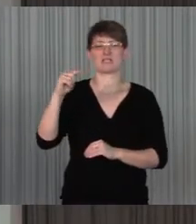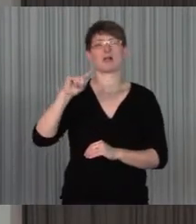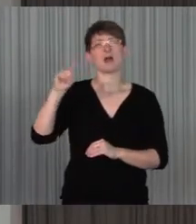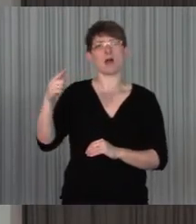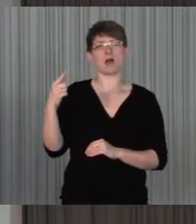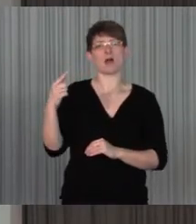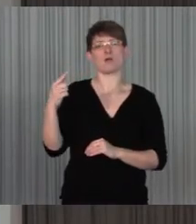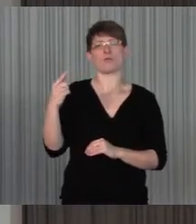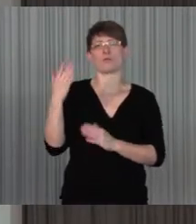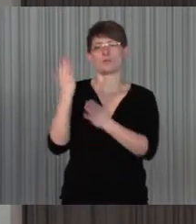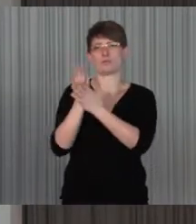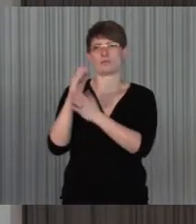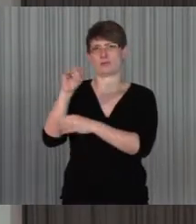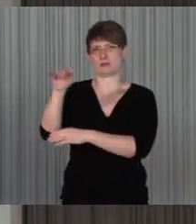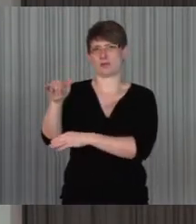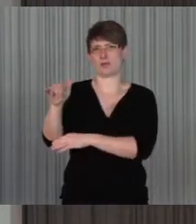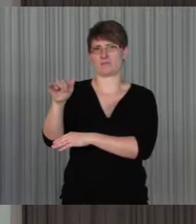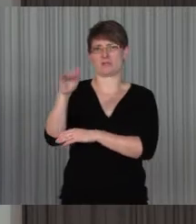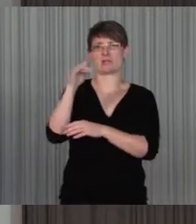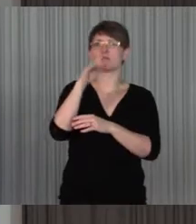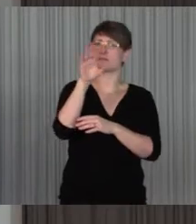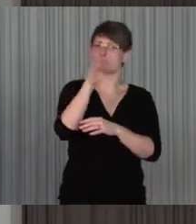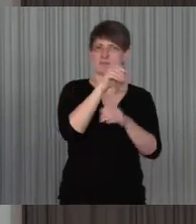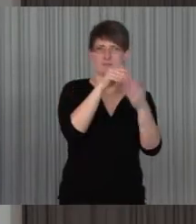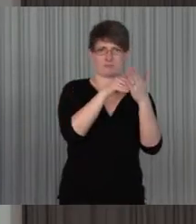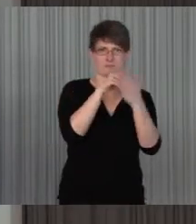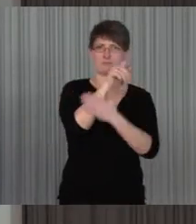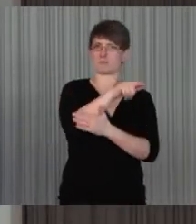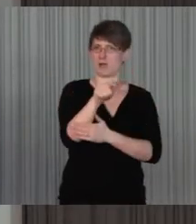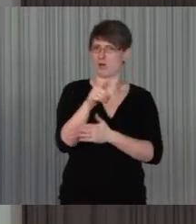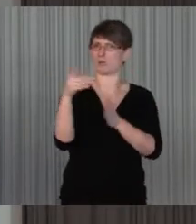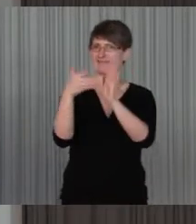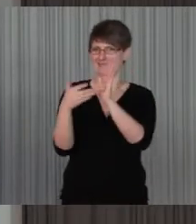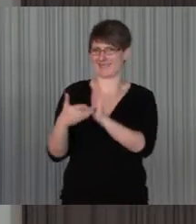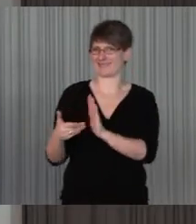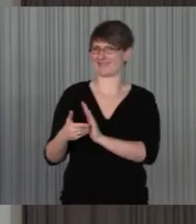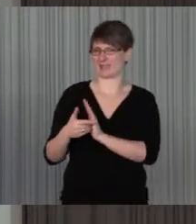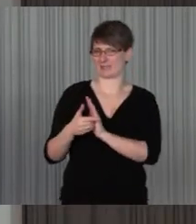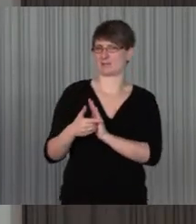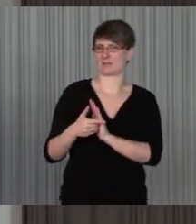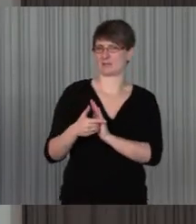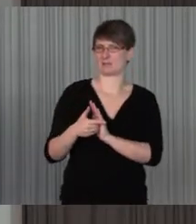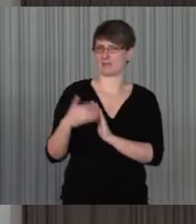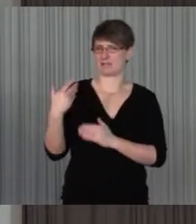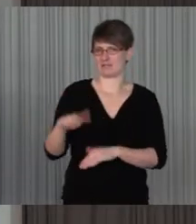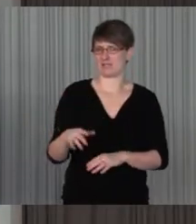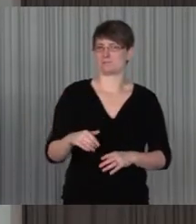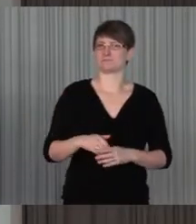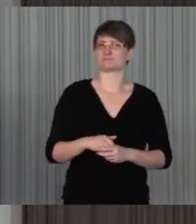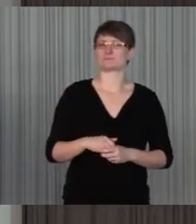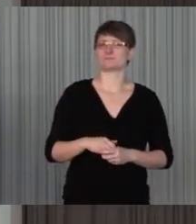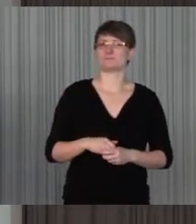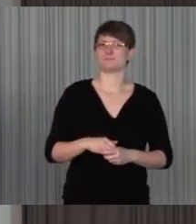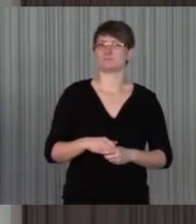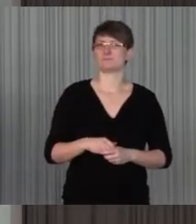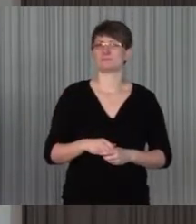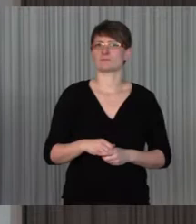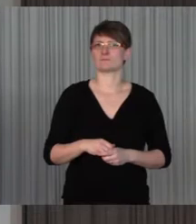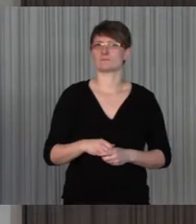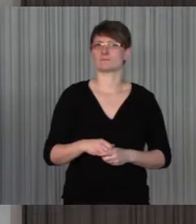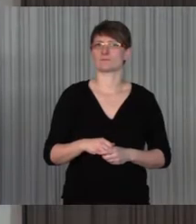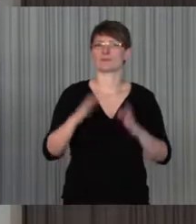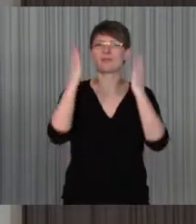mit den Laboratoren da in den Pixellabor getestet. Wir haben zum Beispiel Projektstudio, die ein